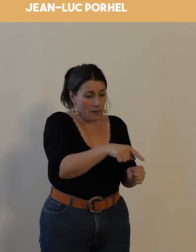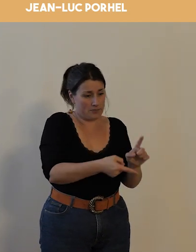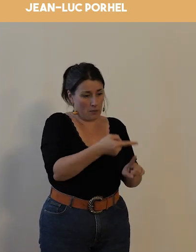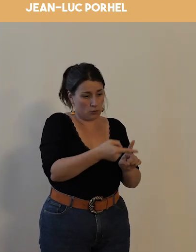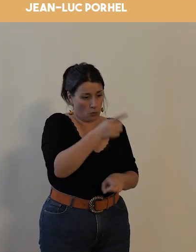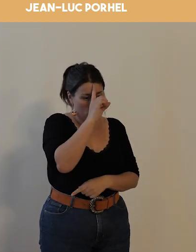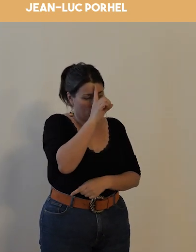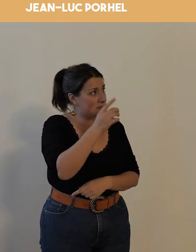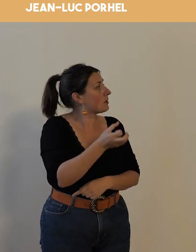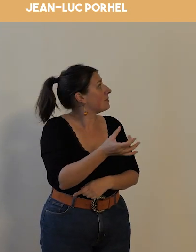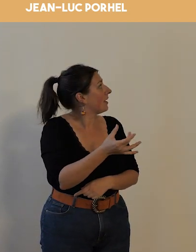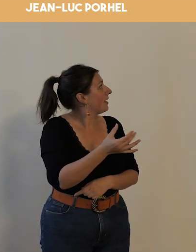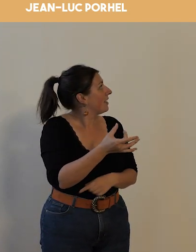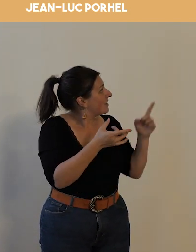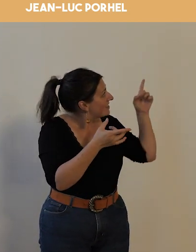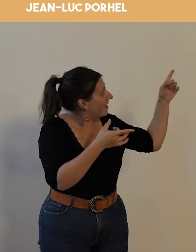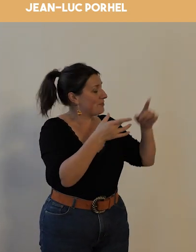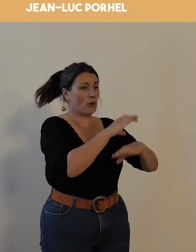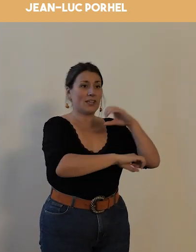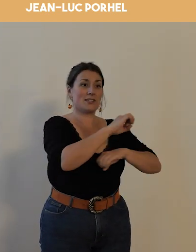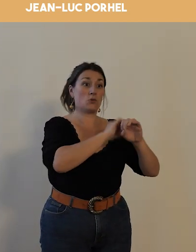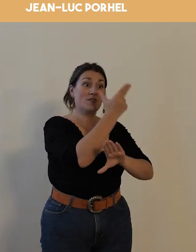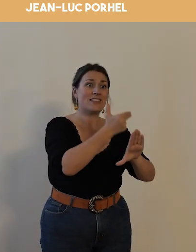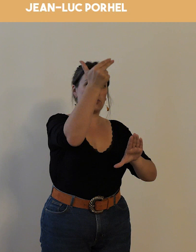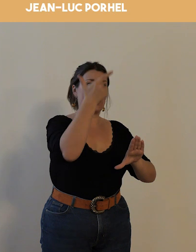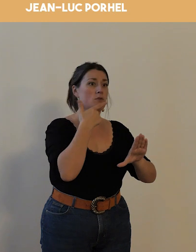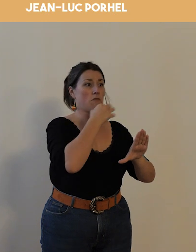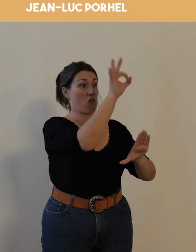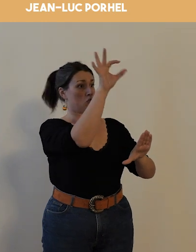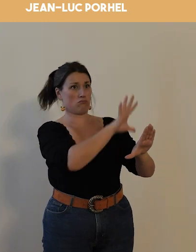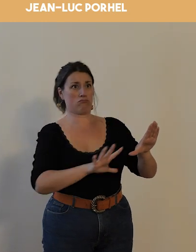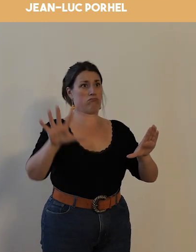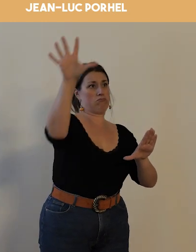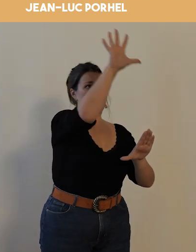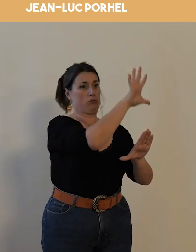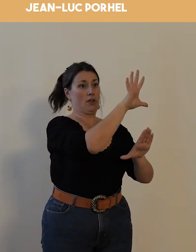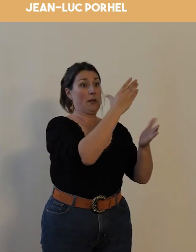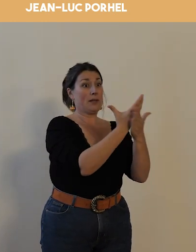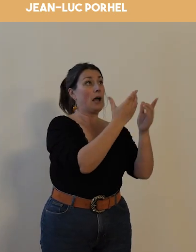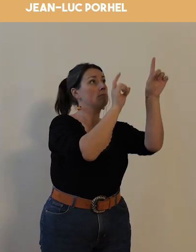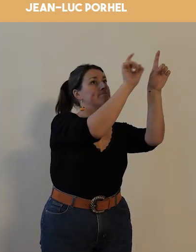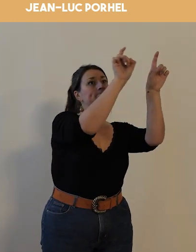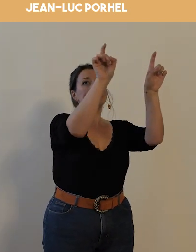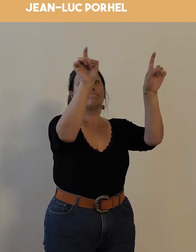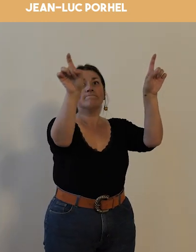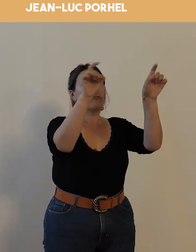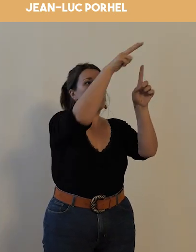c'est une organisation nationale qui a des antennes dans les grandes villes dans les préférences d'Ouatour et